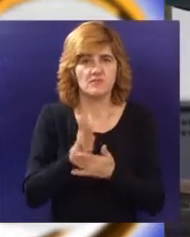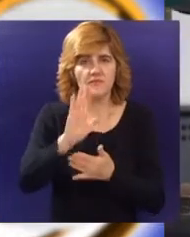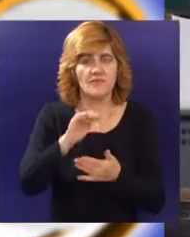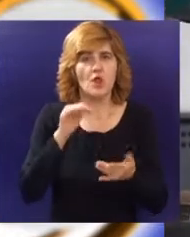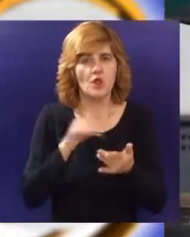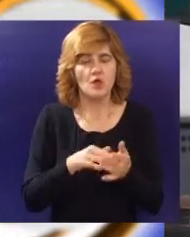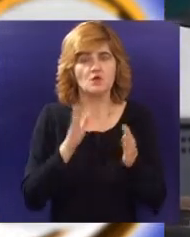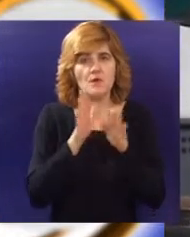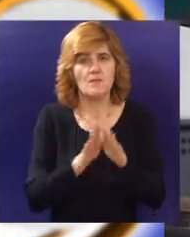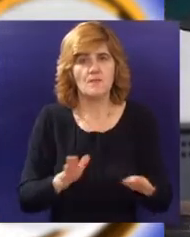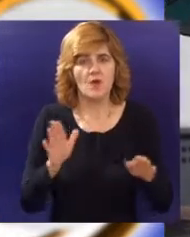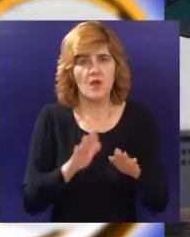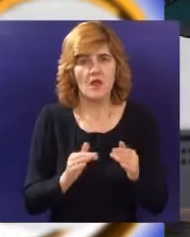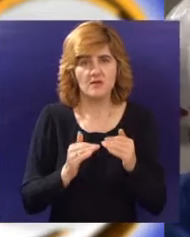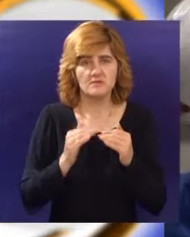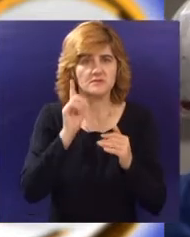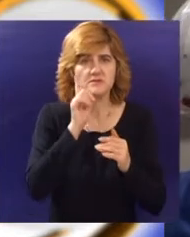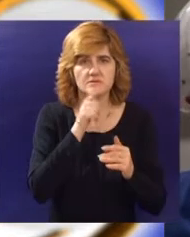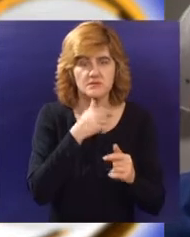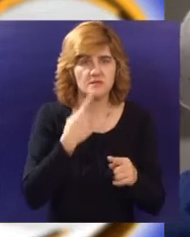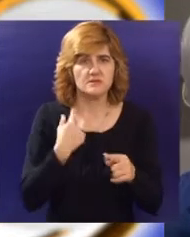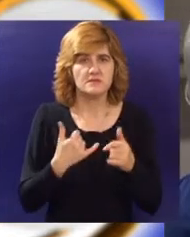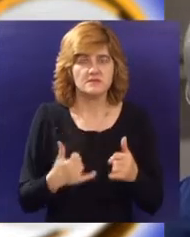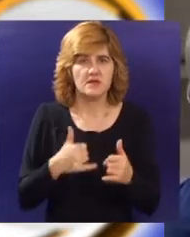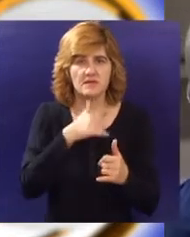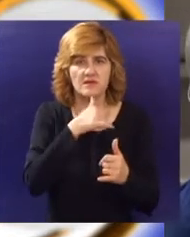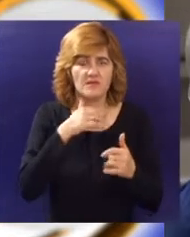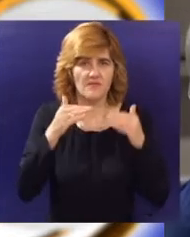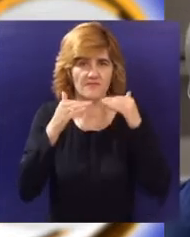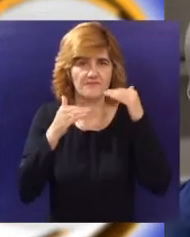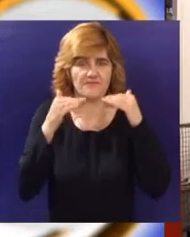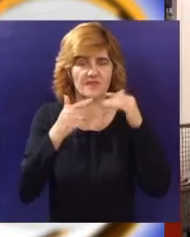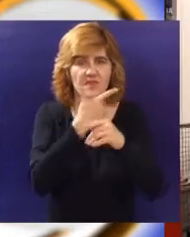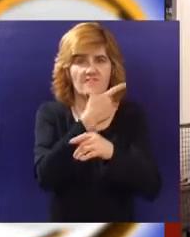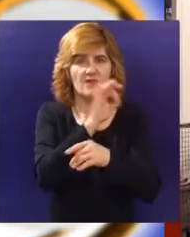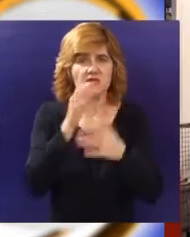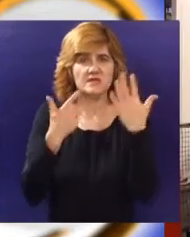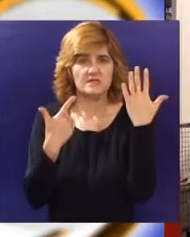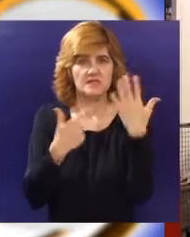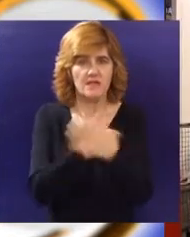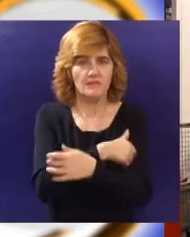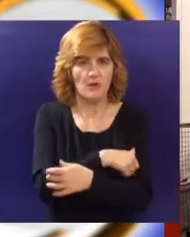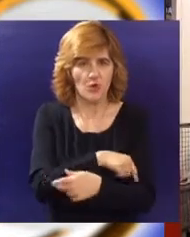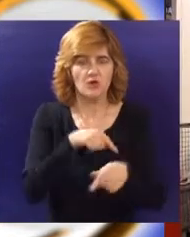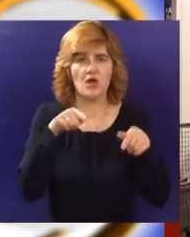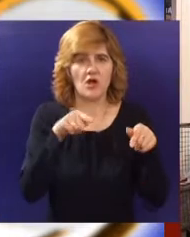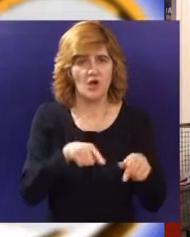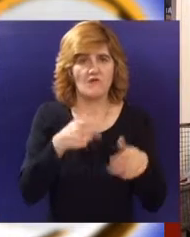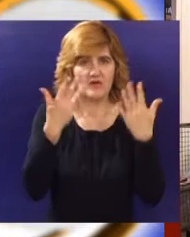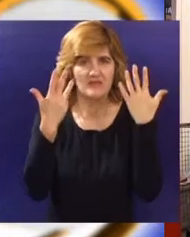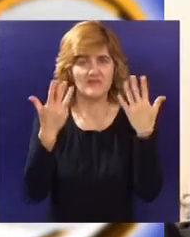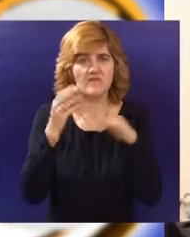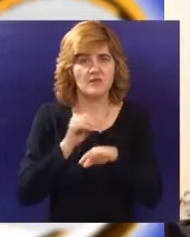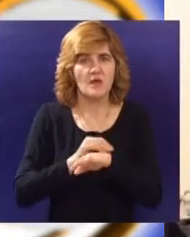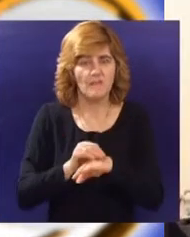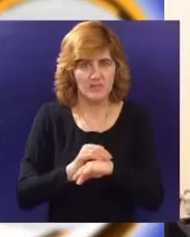usporen privredni rast. Trenutni obim industrijske proizvodnje je na nivou iz 2007. godine. Ova proizvodnja za prvih devet meseci